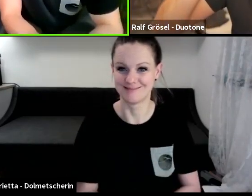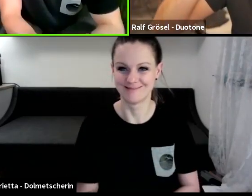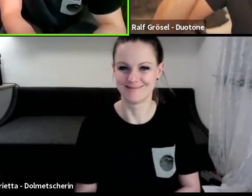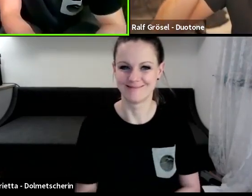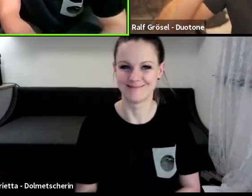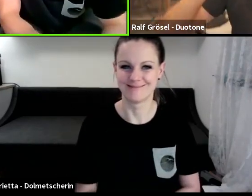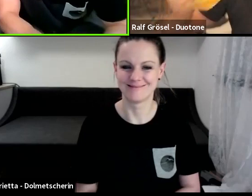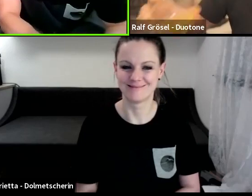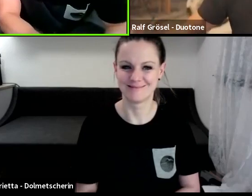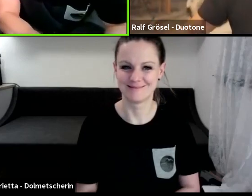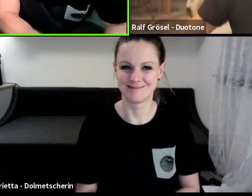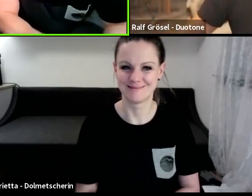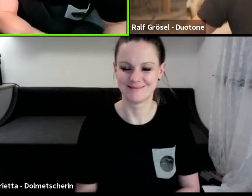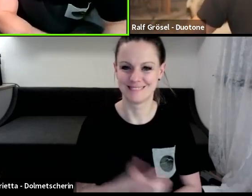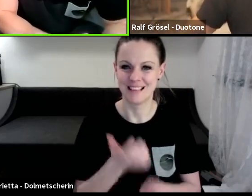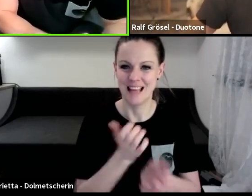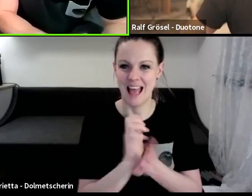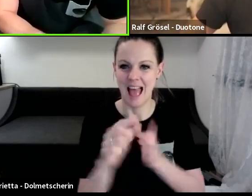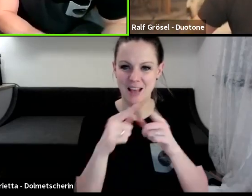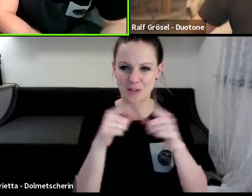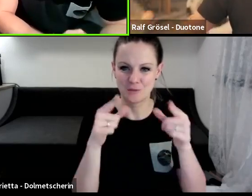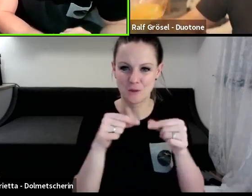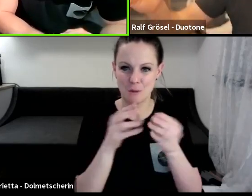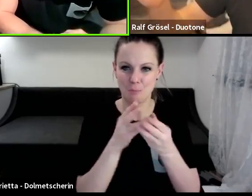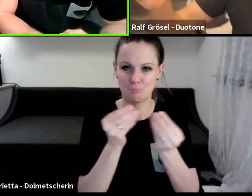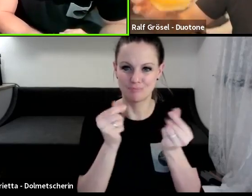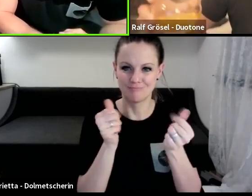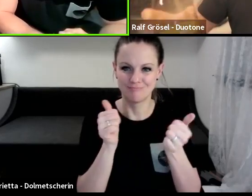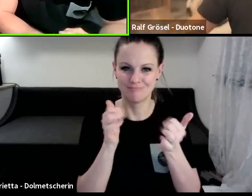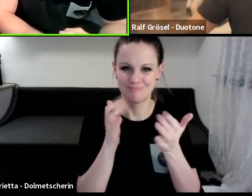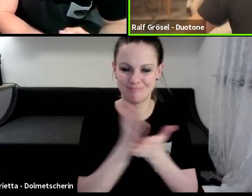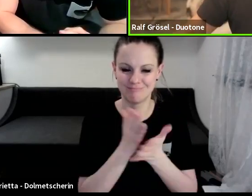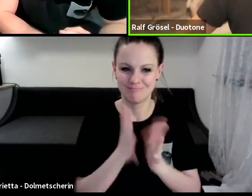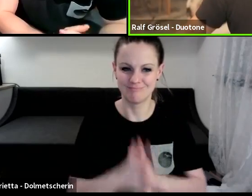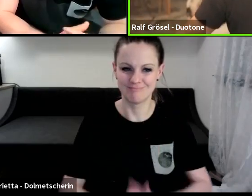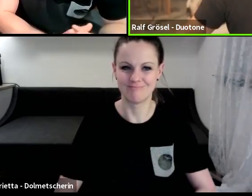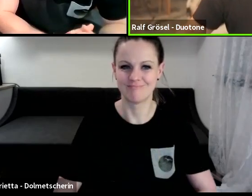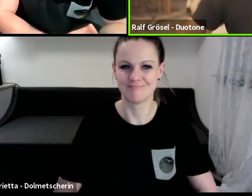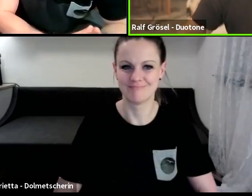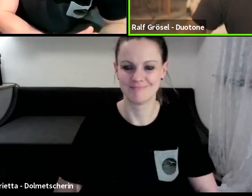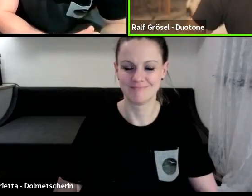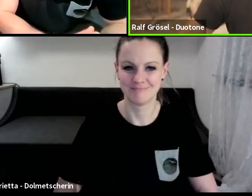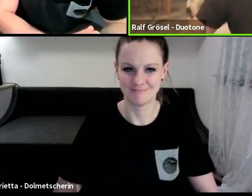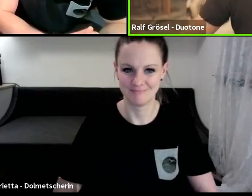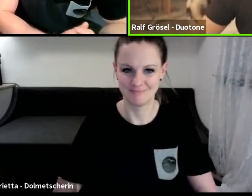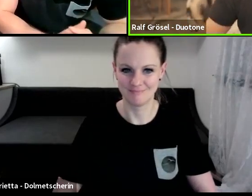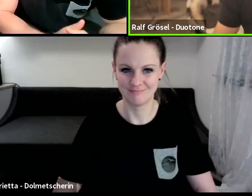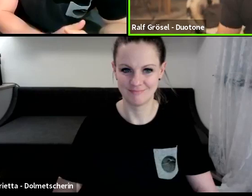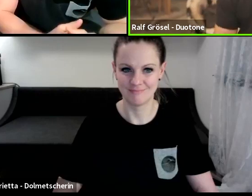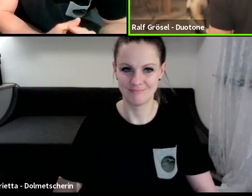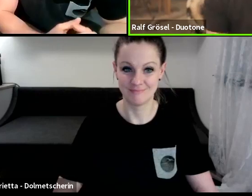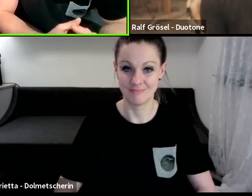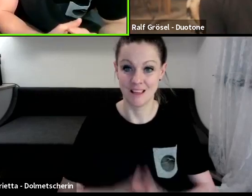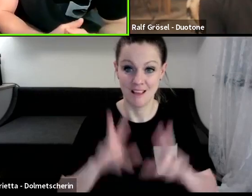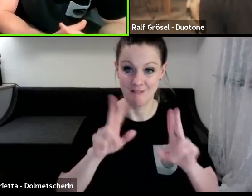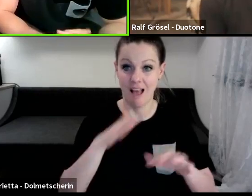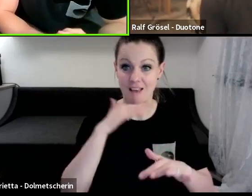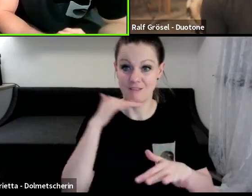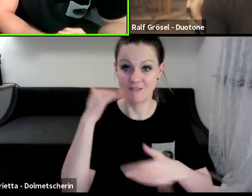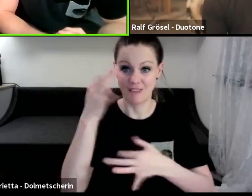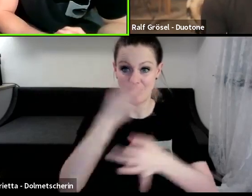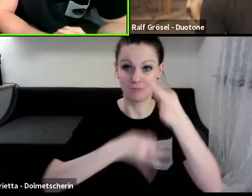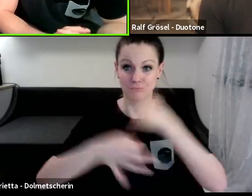Die Eishürfel sind schon weg. Gut. Es war schon wahnsinnig viel